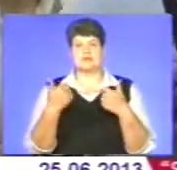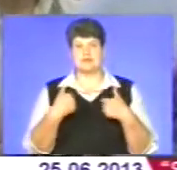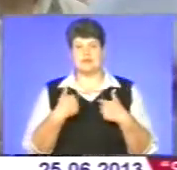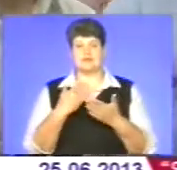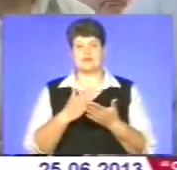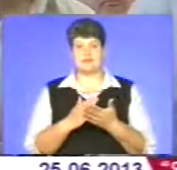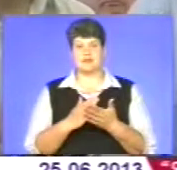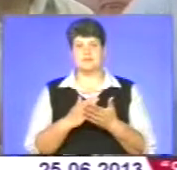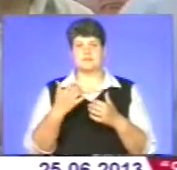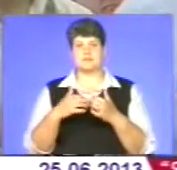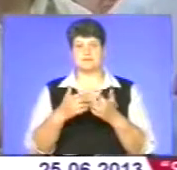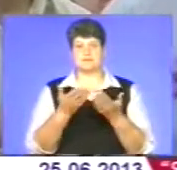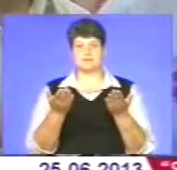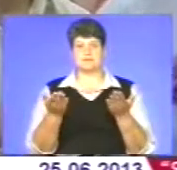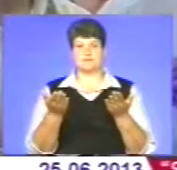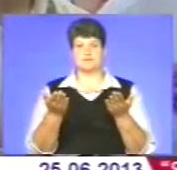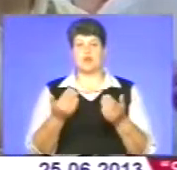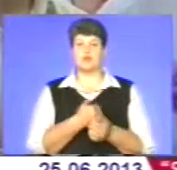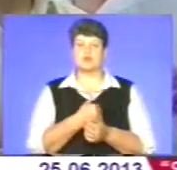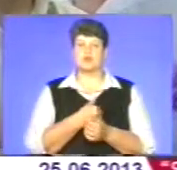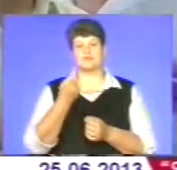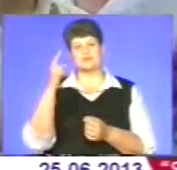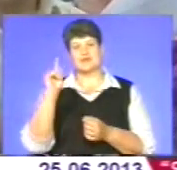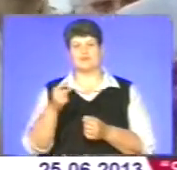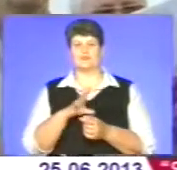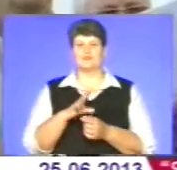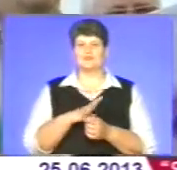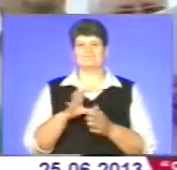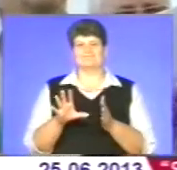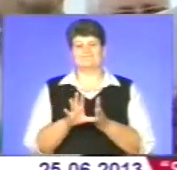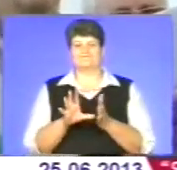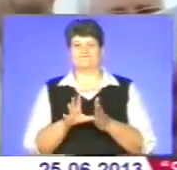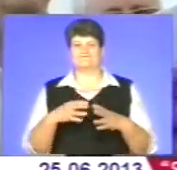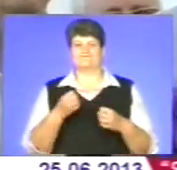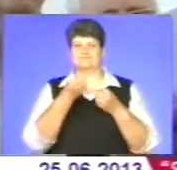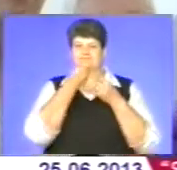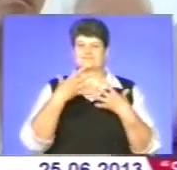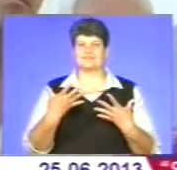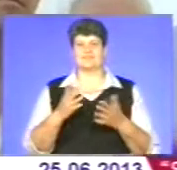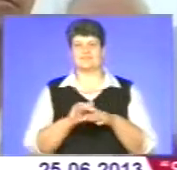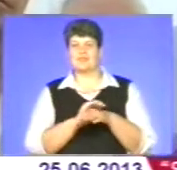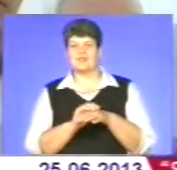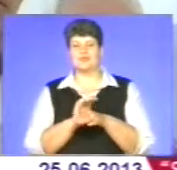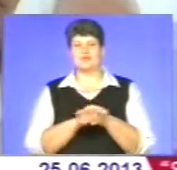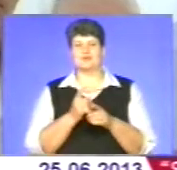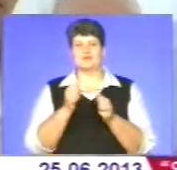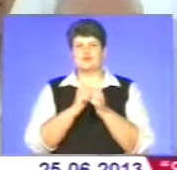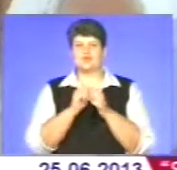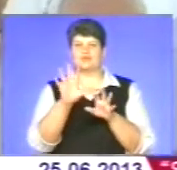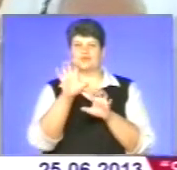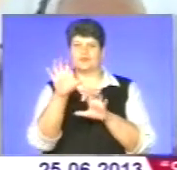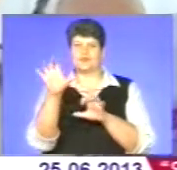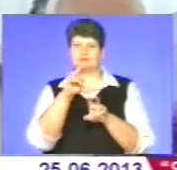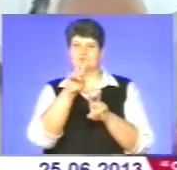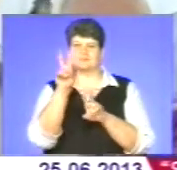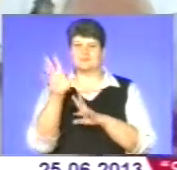я серед вас. Хотілося, знаєте, якась була енергія така добра, позитивна з кожної стоїнки, з кожної світлини, яка там